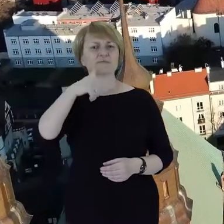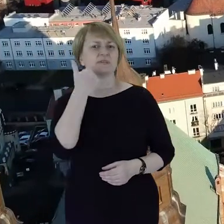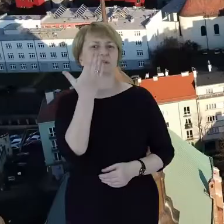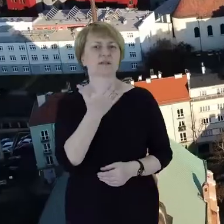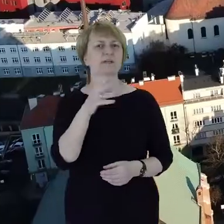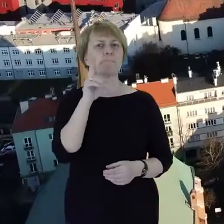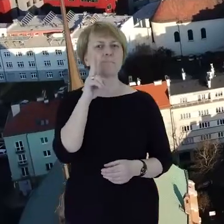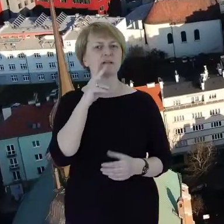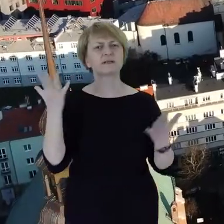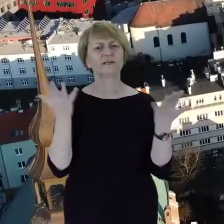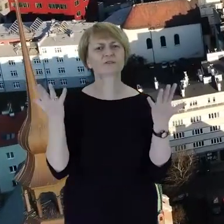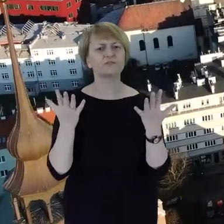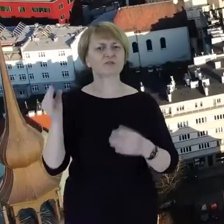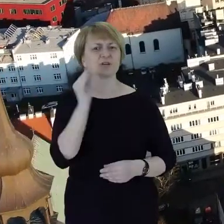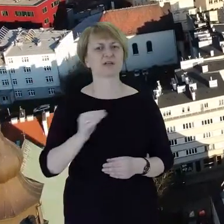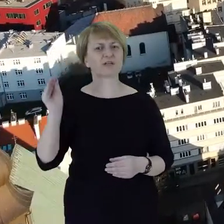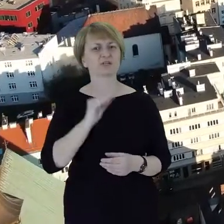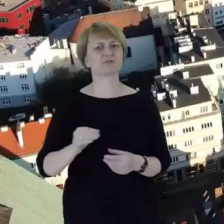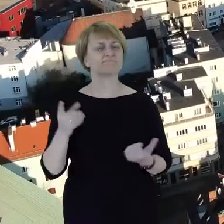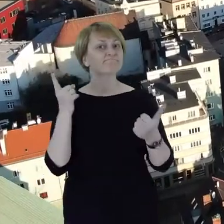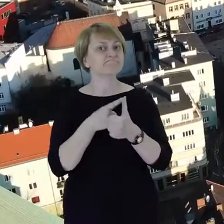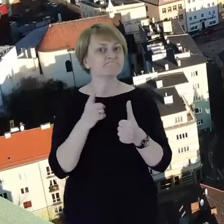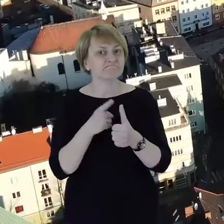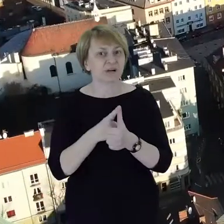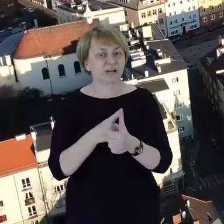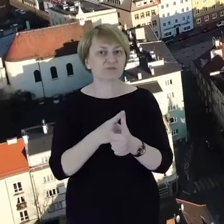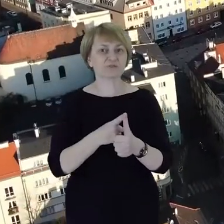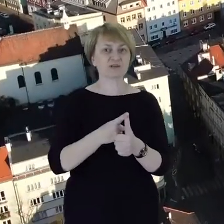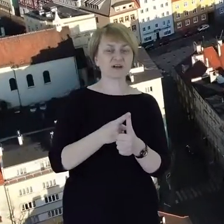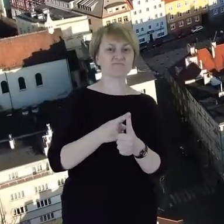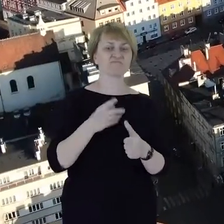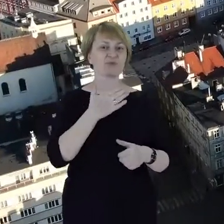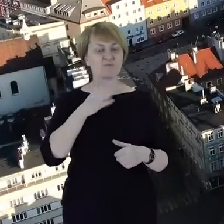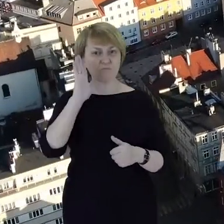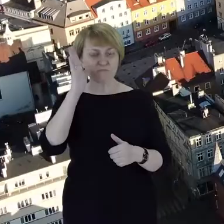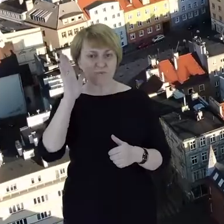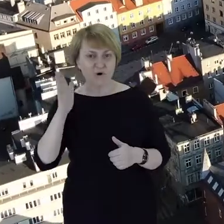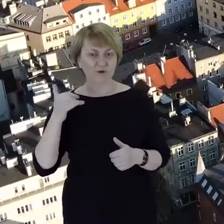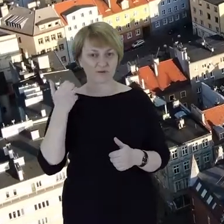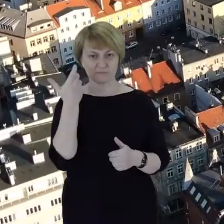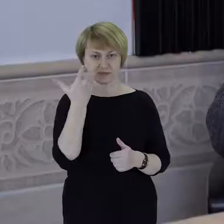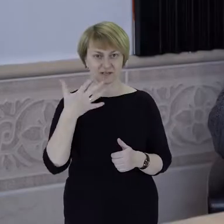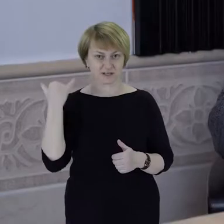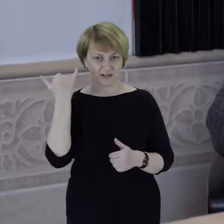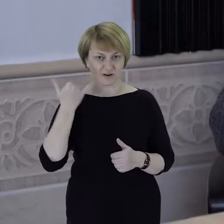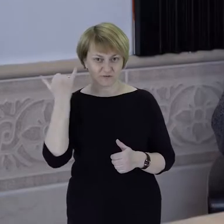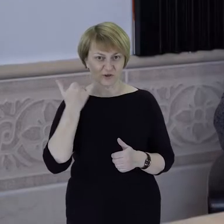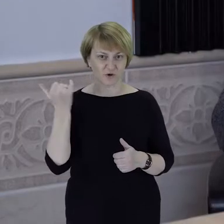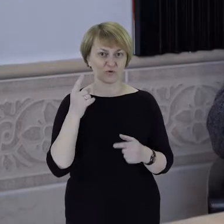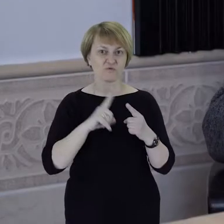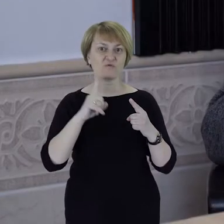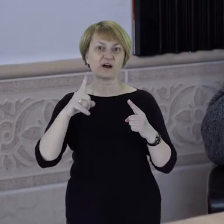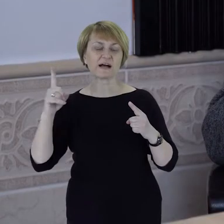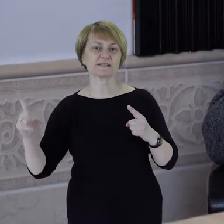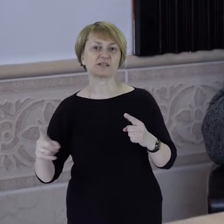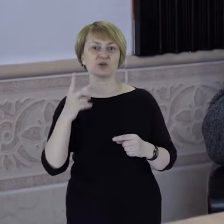występuje, tak na poczekaniu mogę wymienić, a no przecież jest parę wieków później w kazaniach, w